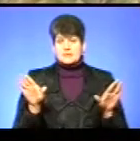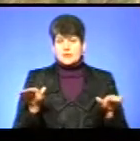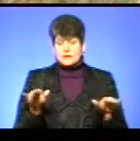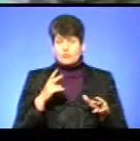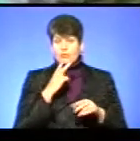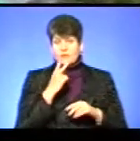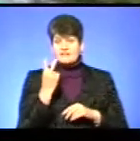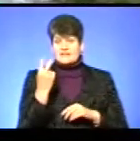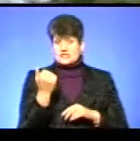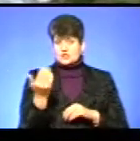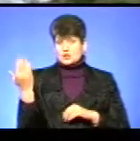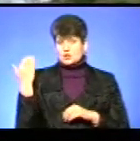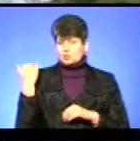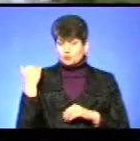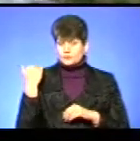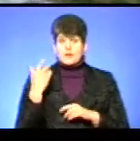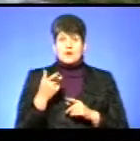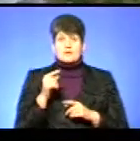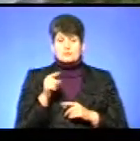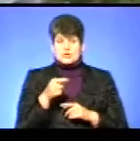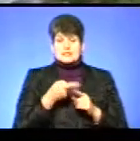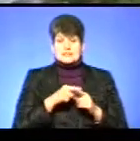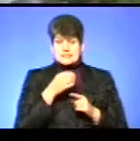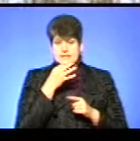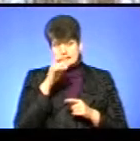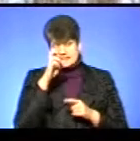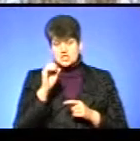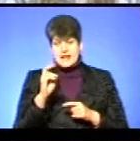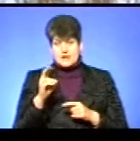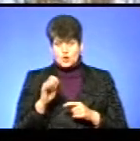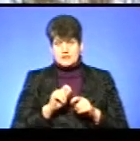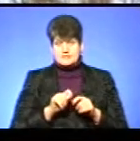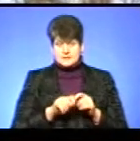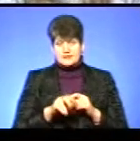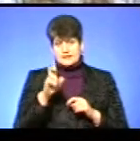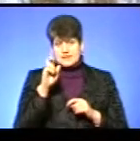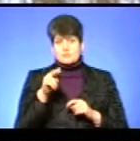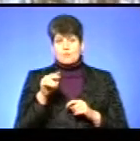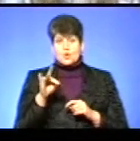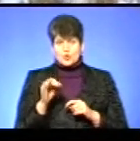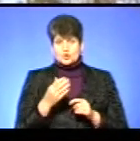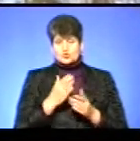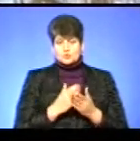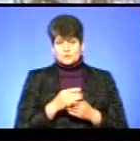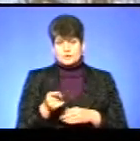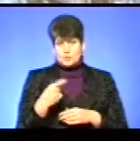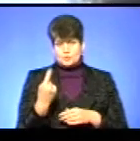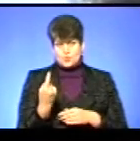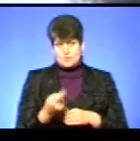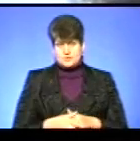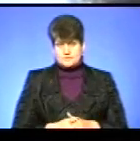побачили два тижні тому. Про це повідомили Держекоінспекцію та Держпродспоживслужбу Тернопільської області.